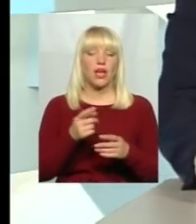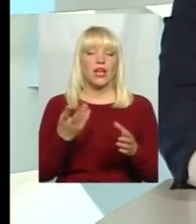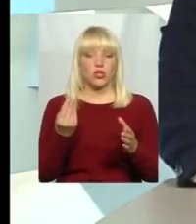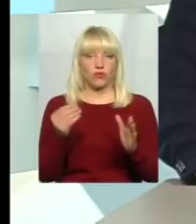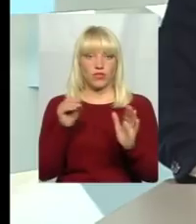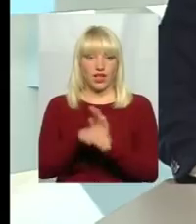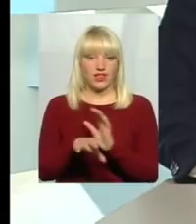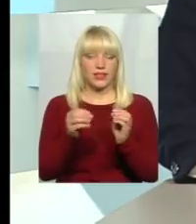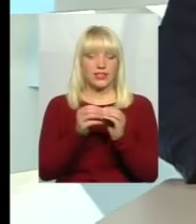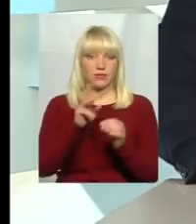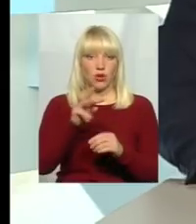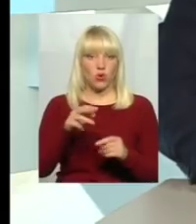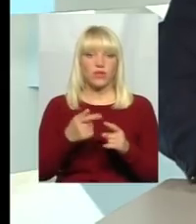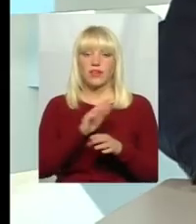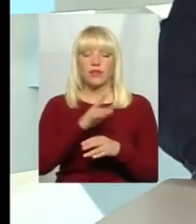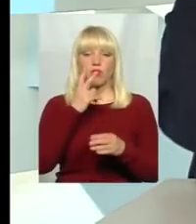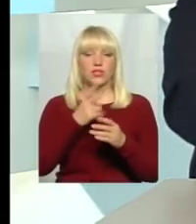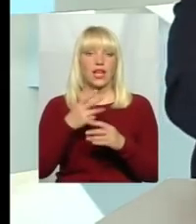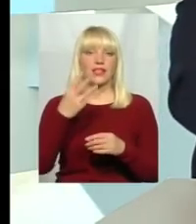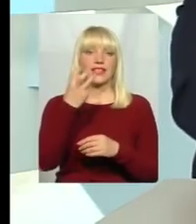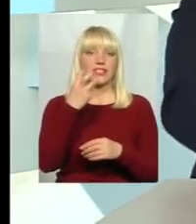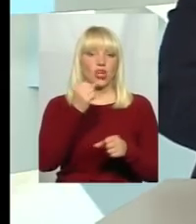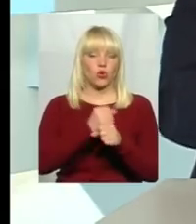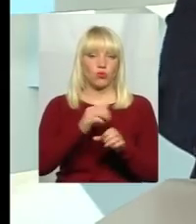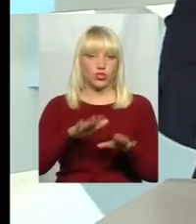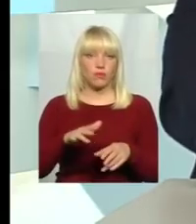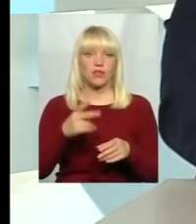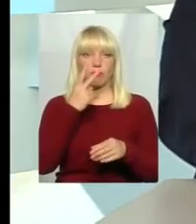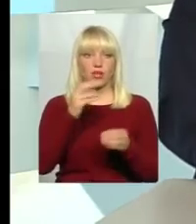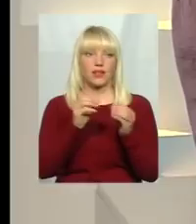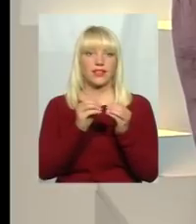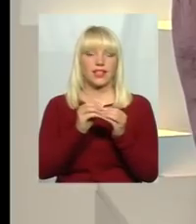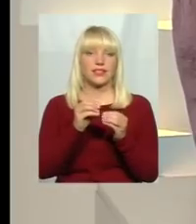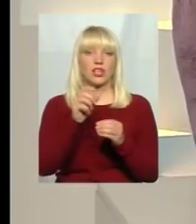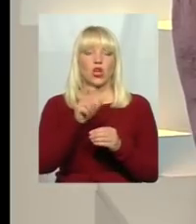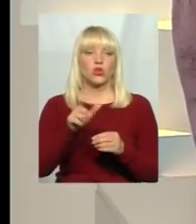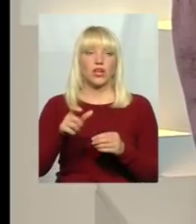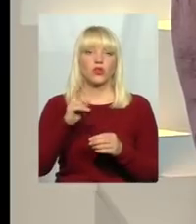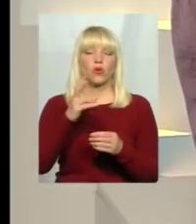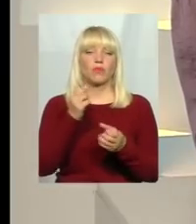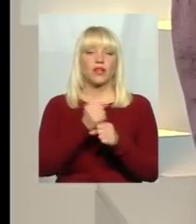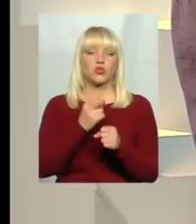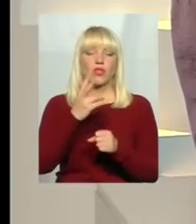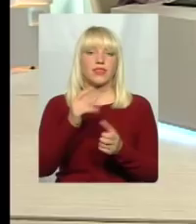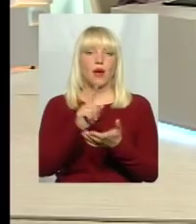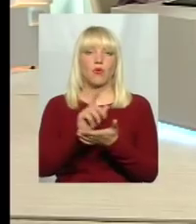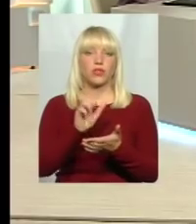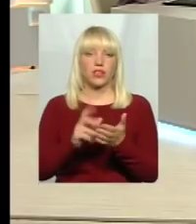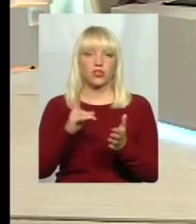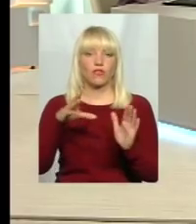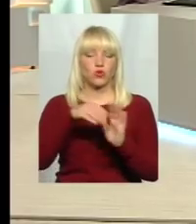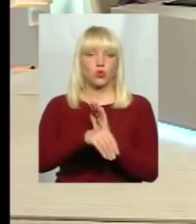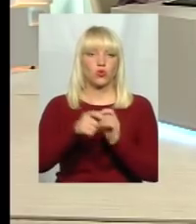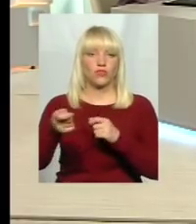Якщо ви не показали 300 робочих місць, а створили 40 робочих місць, людей, які працюють на податках, людей 40 в структурі влади і